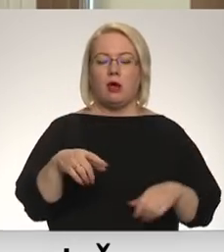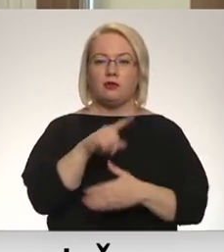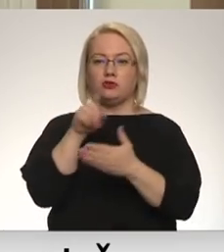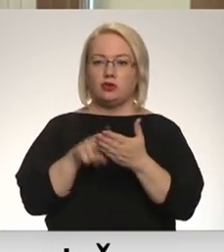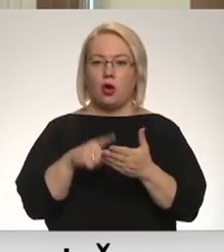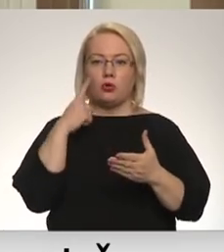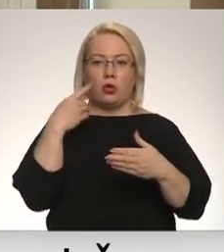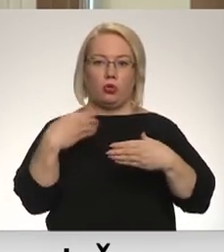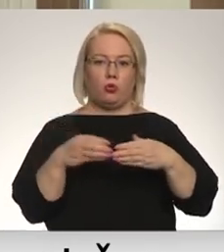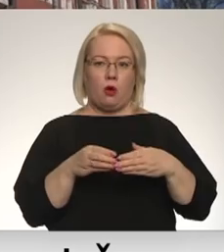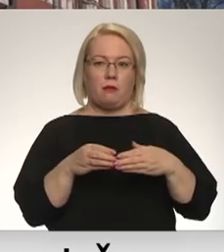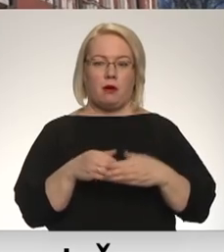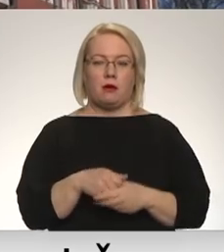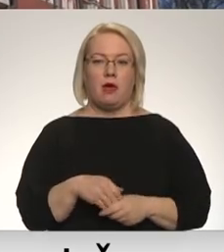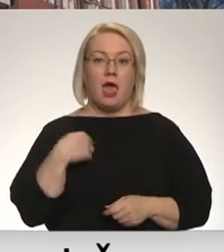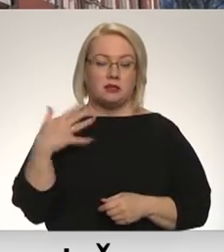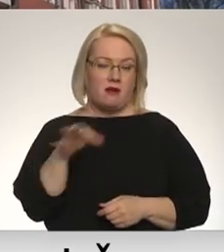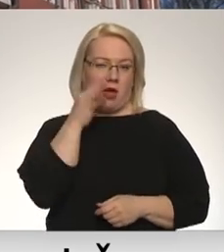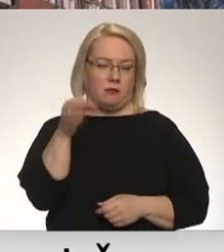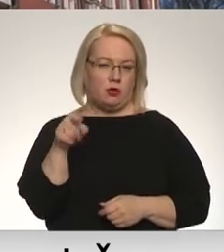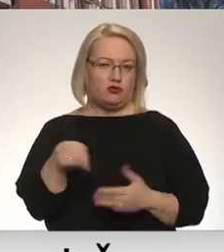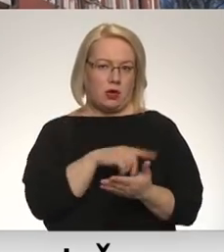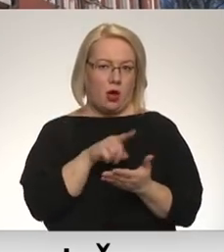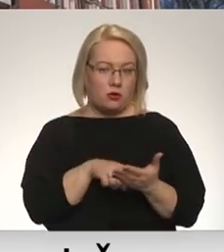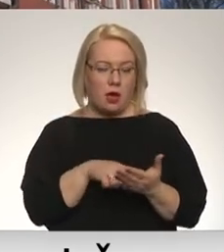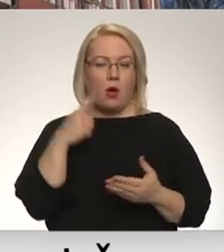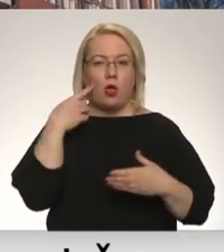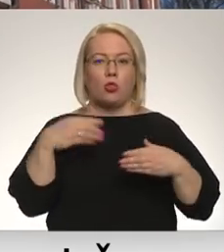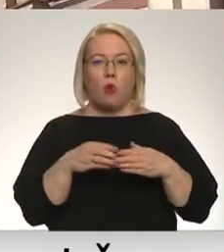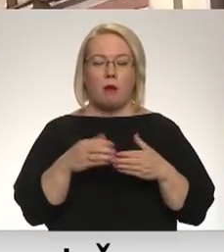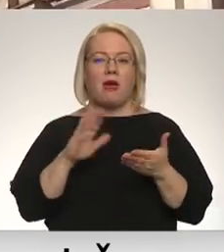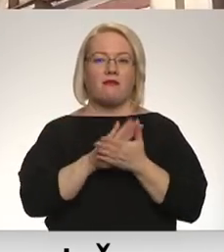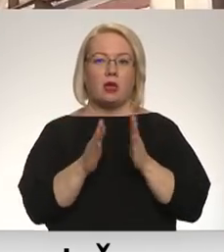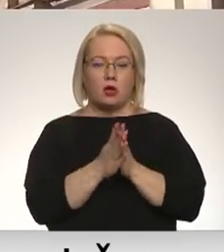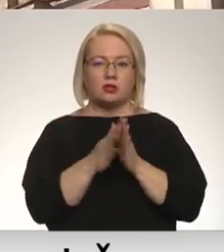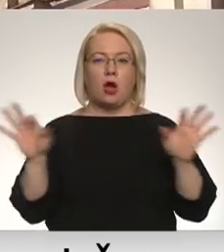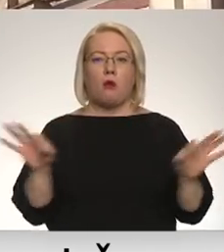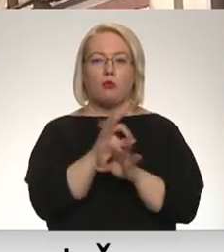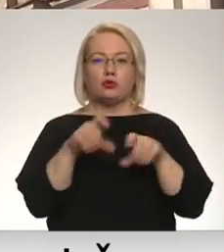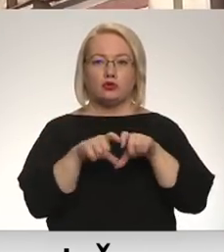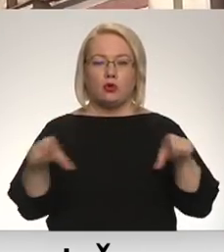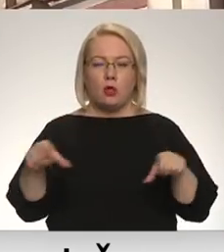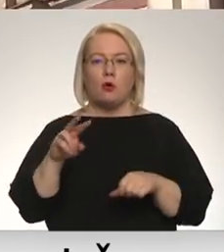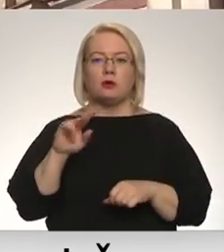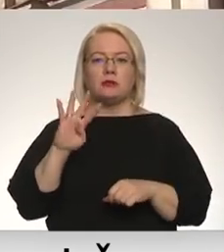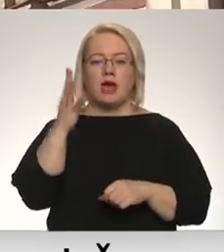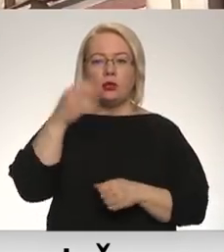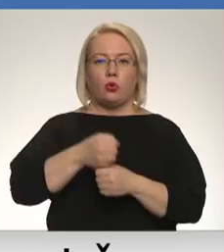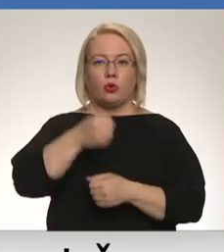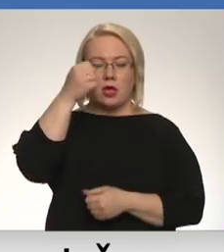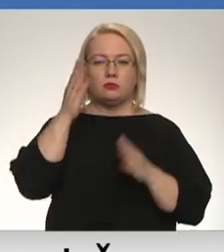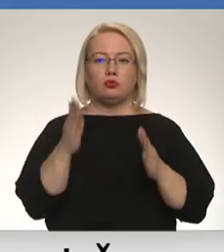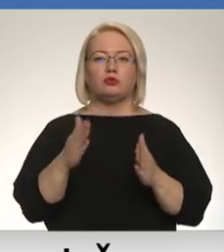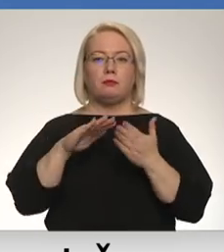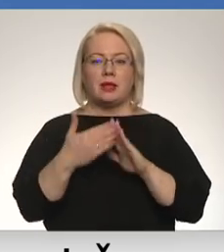Es esmu atbildējis šo jautājumu. Domē šodien panākt vienošanās, ka pie mūzikas skolas tiks uzliktas ceturtais mastus un būs gan pilsētas, gan